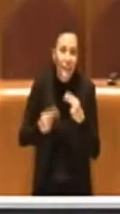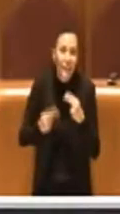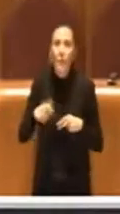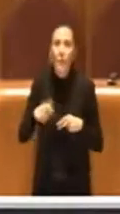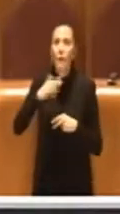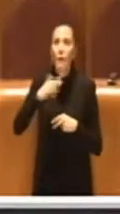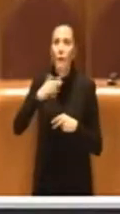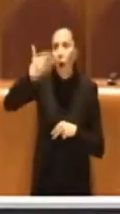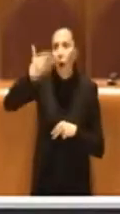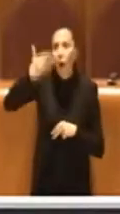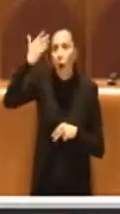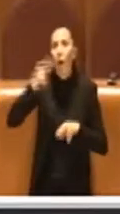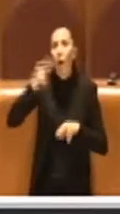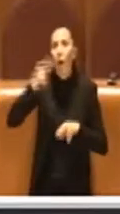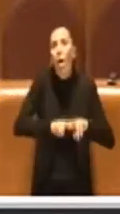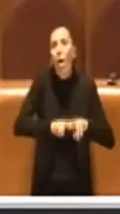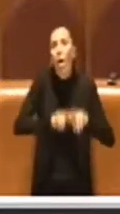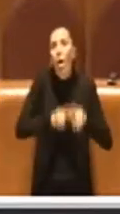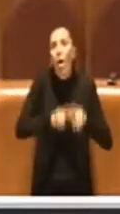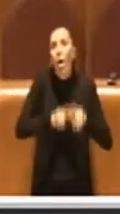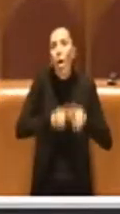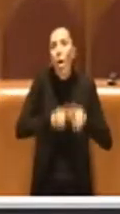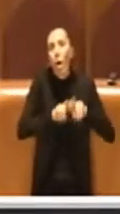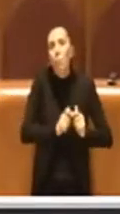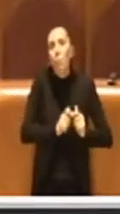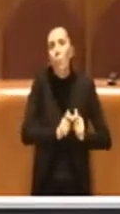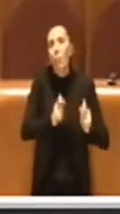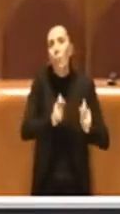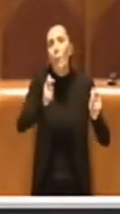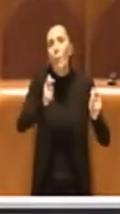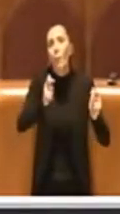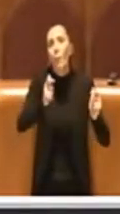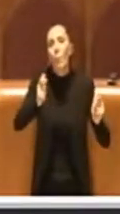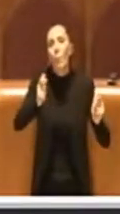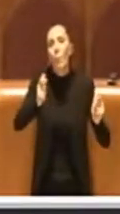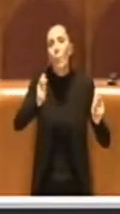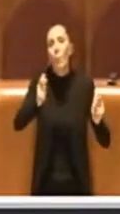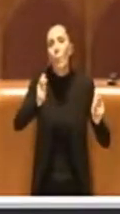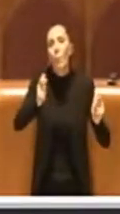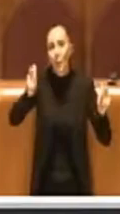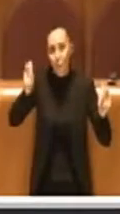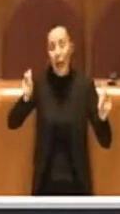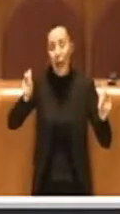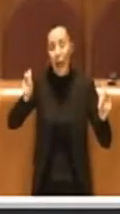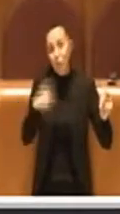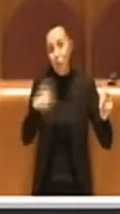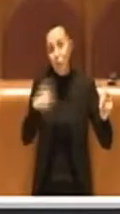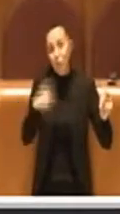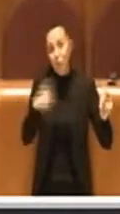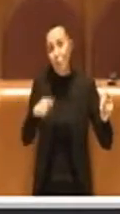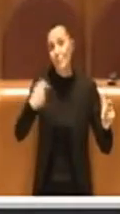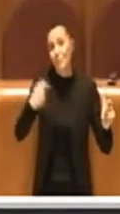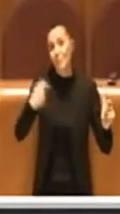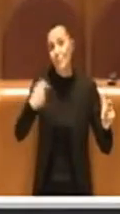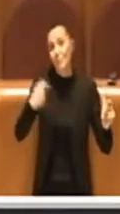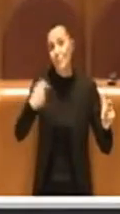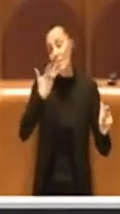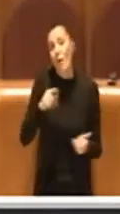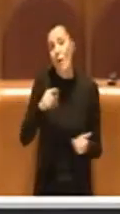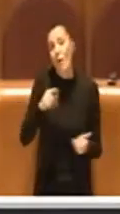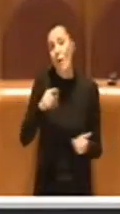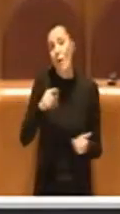cumulati in un certo periodo storico. E come si suol dire, anche questo, insomma, lo lasciamo agli atti. Per lo meno. Grazie.